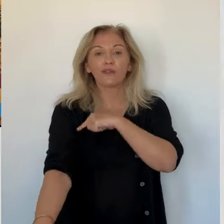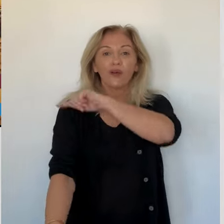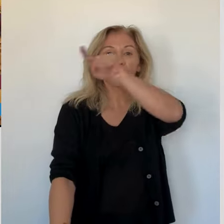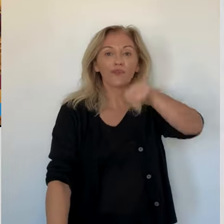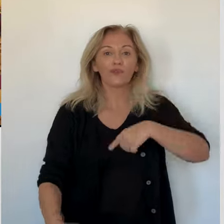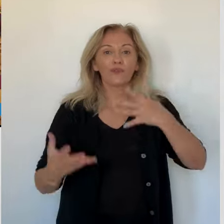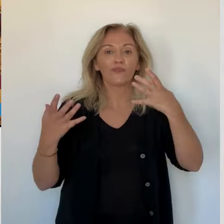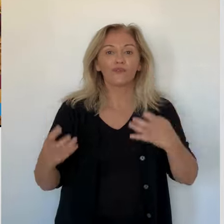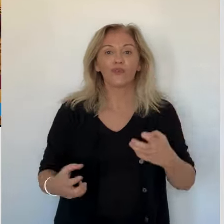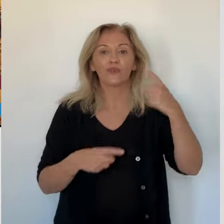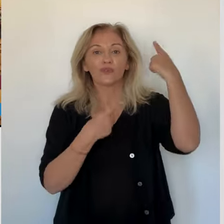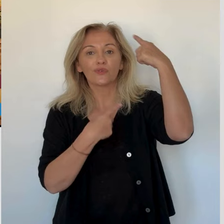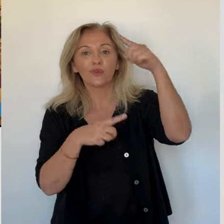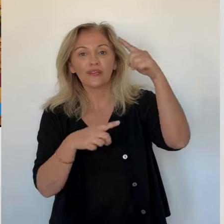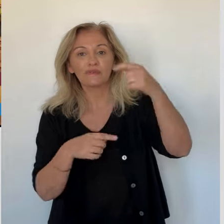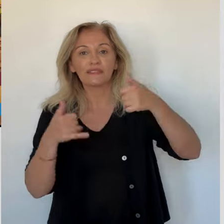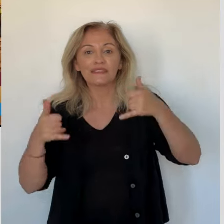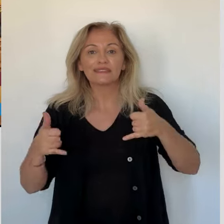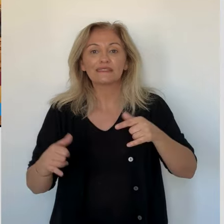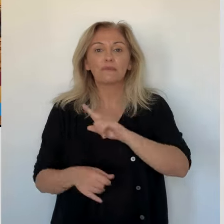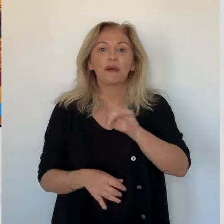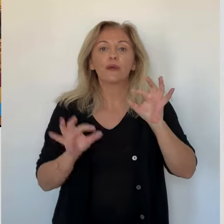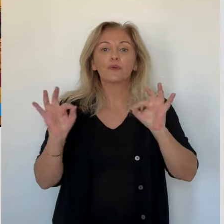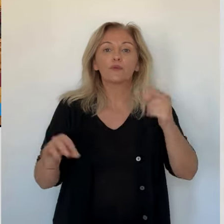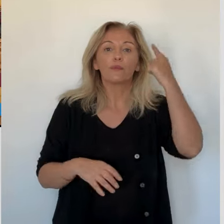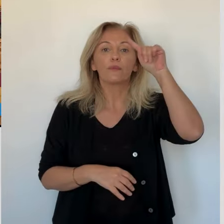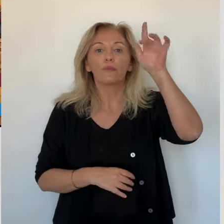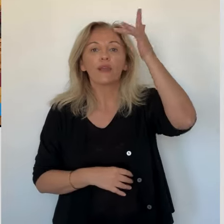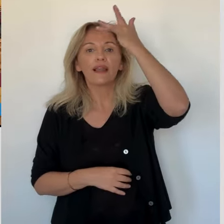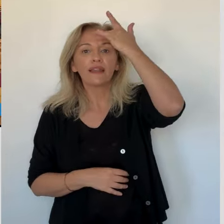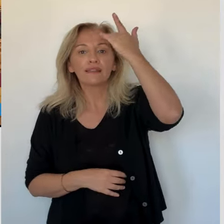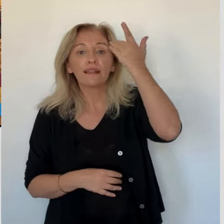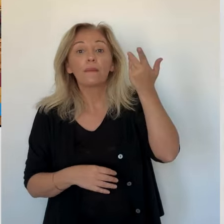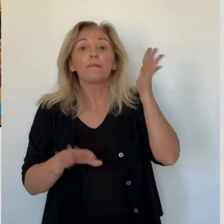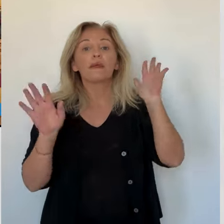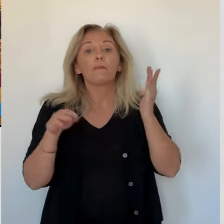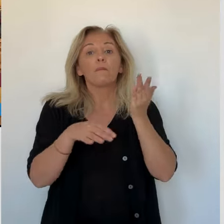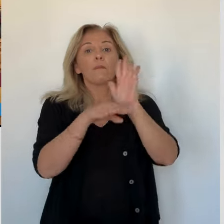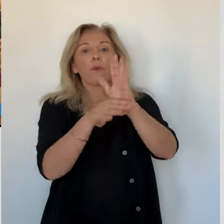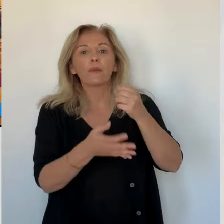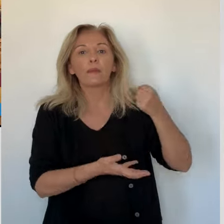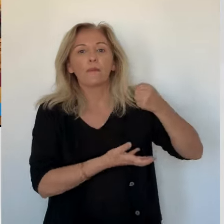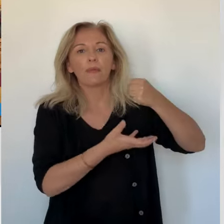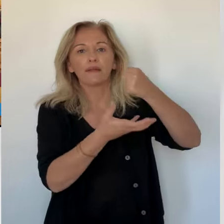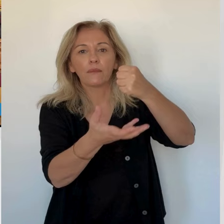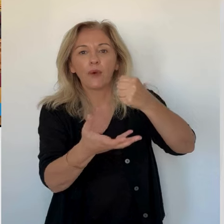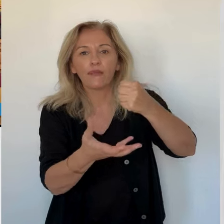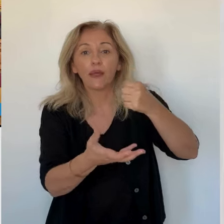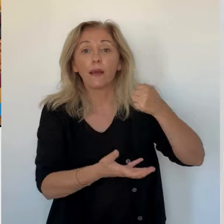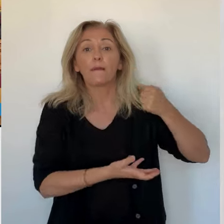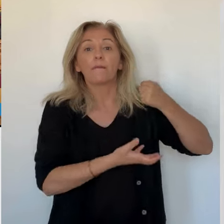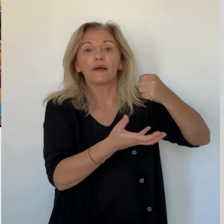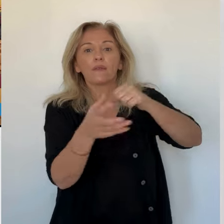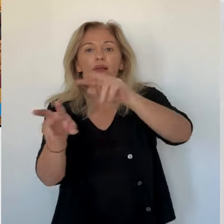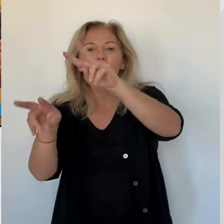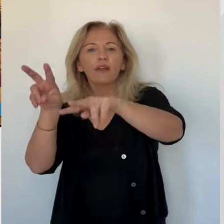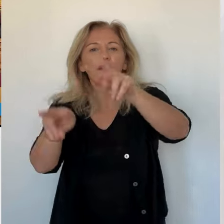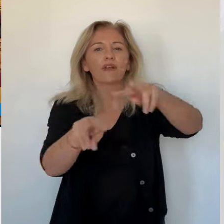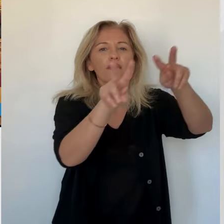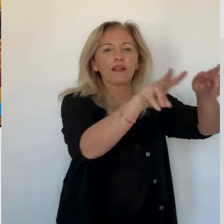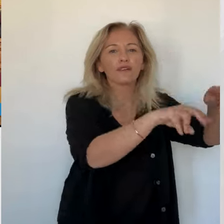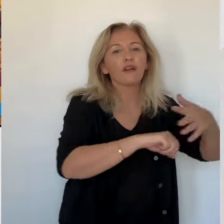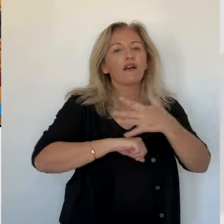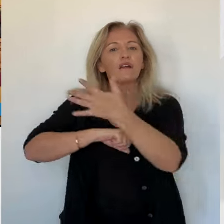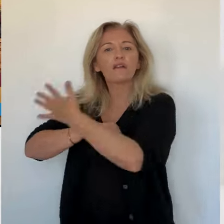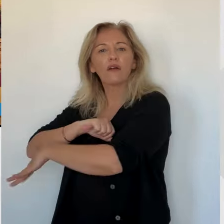nombre d'années que l'on souhaite désaisonnaliser le tourisme et qu'on souhaite surtout mettre en valeur notre patrimoine, particulièrement le patrimoine